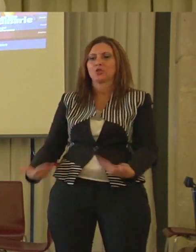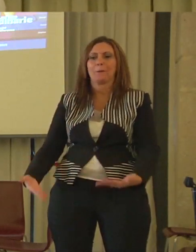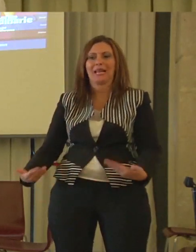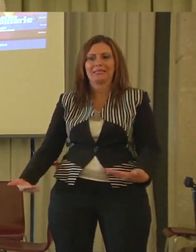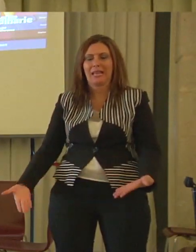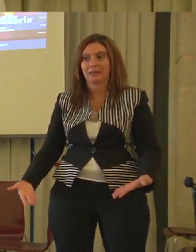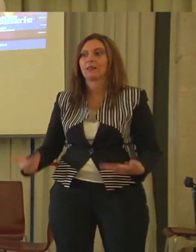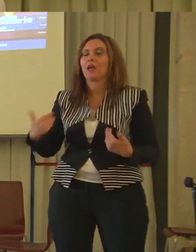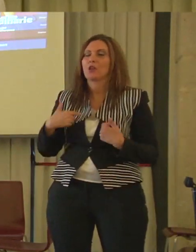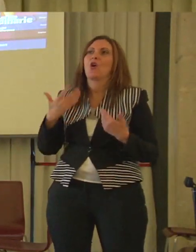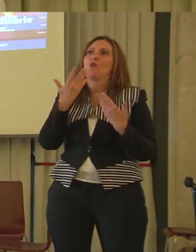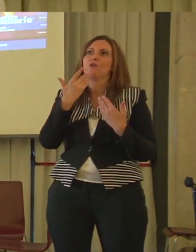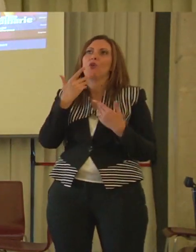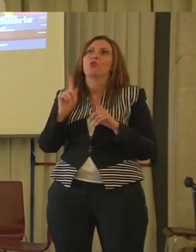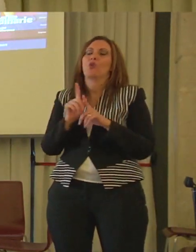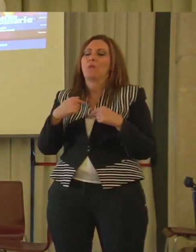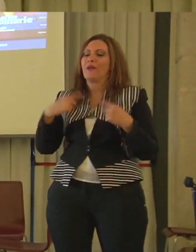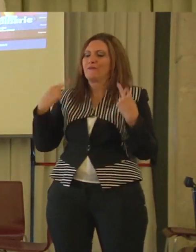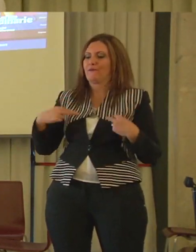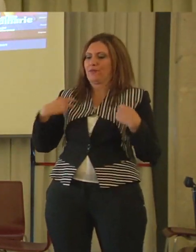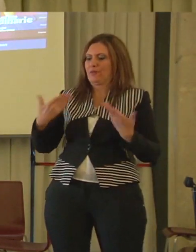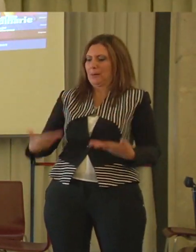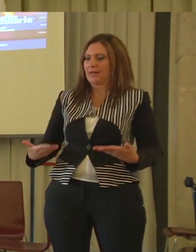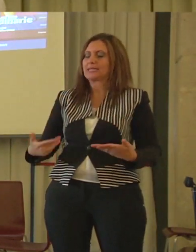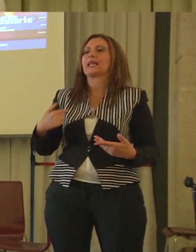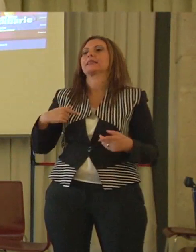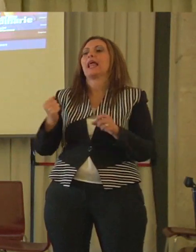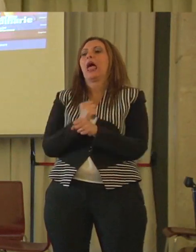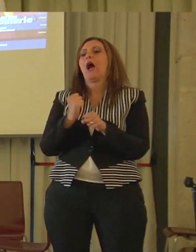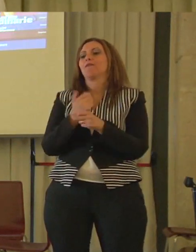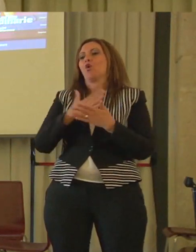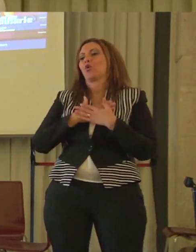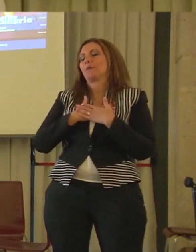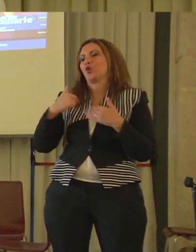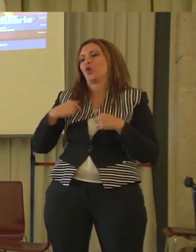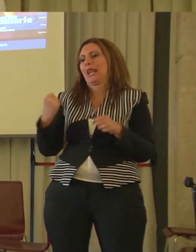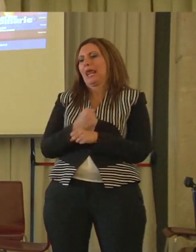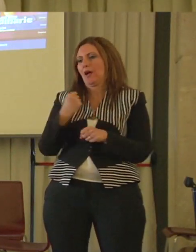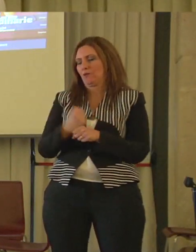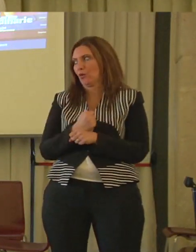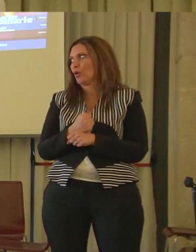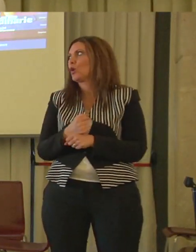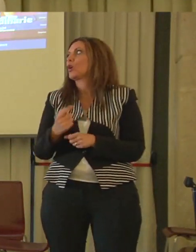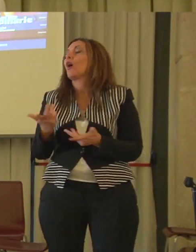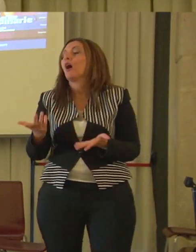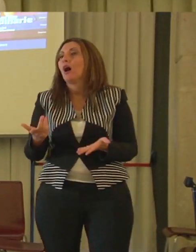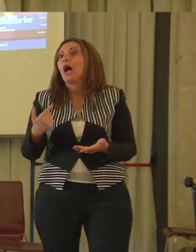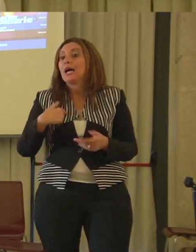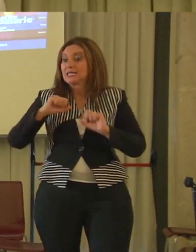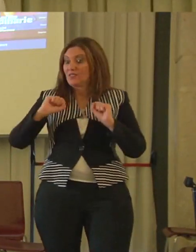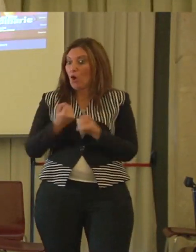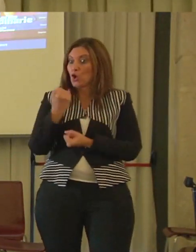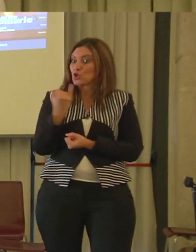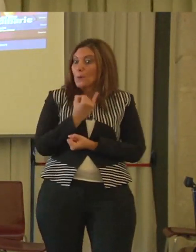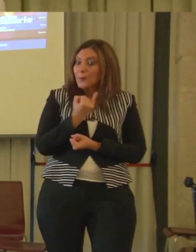proiettata nel mio presente perché vivo del mio lavoro, che vedete da ogni piccolo sforzo, mi regala sempre